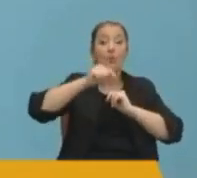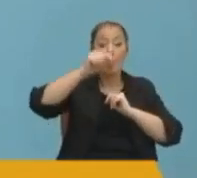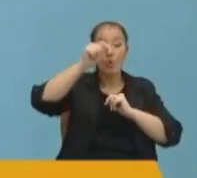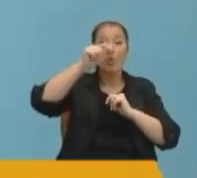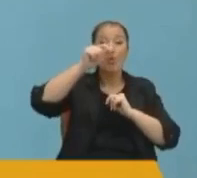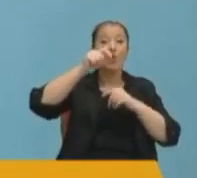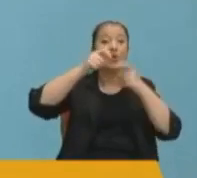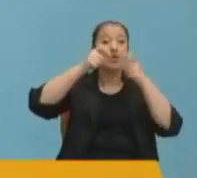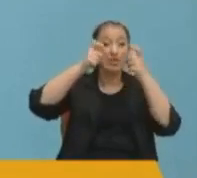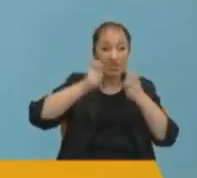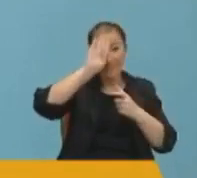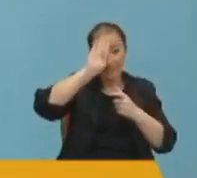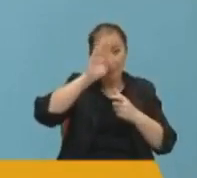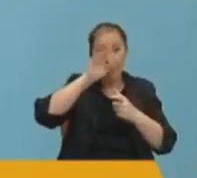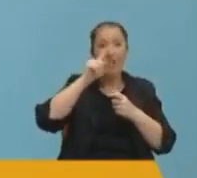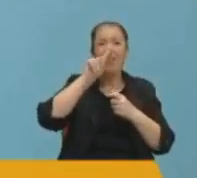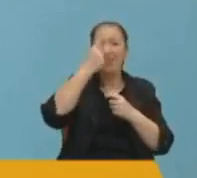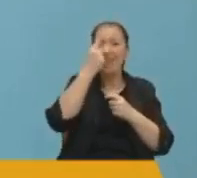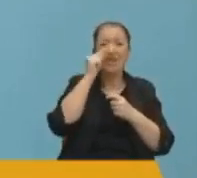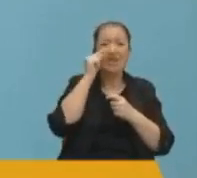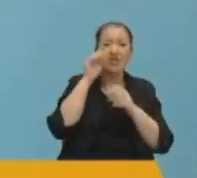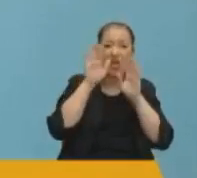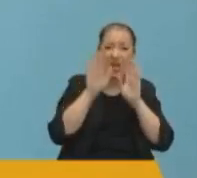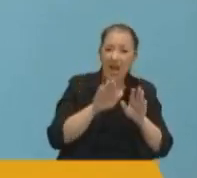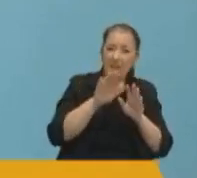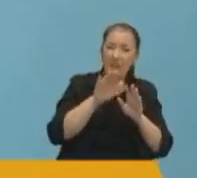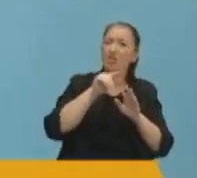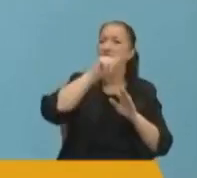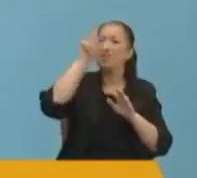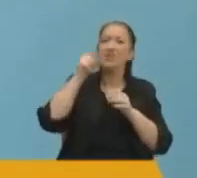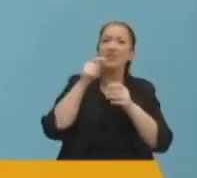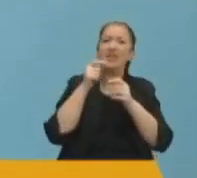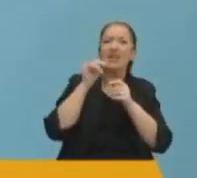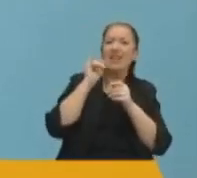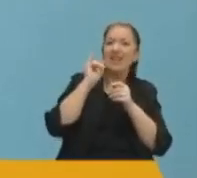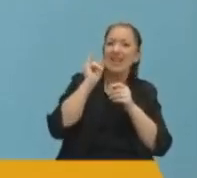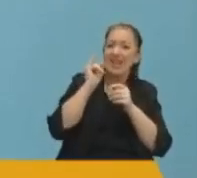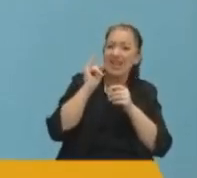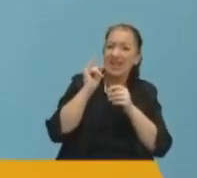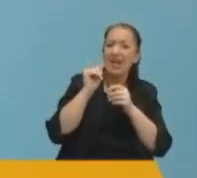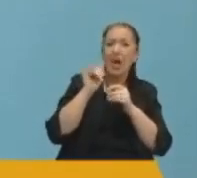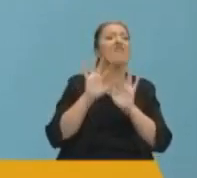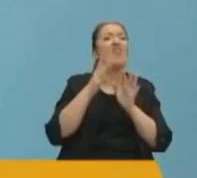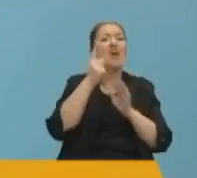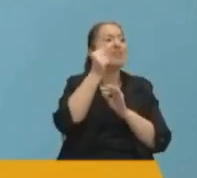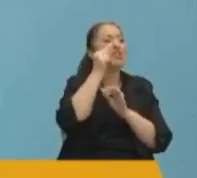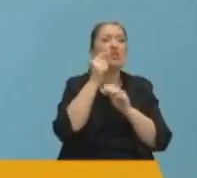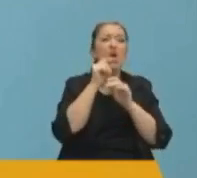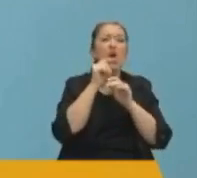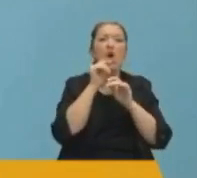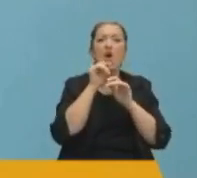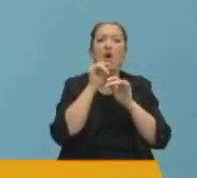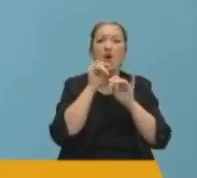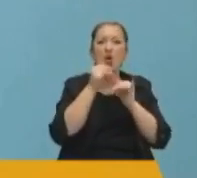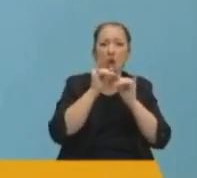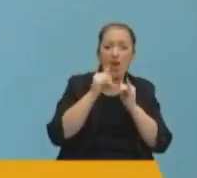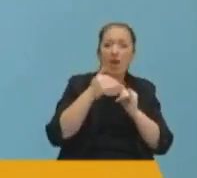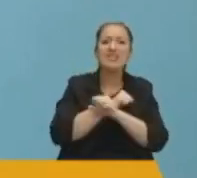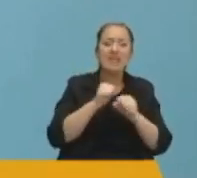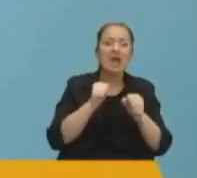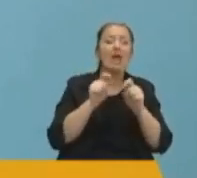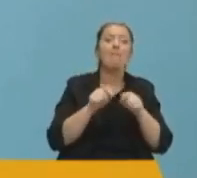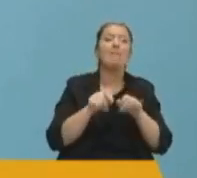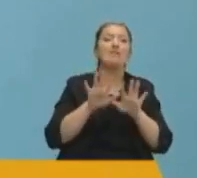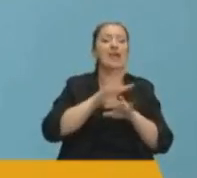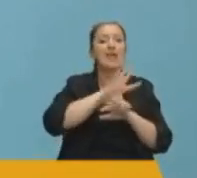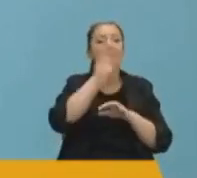medeniyetinin kirli tezgahlarına ne de kimilerinin şahsi ikbal ve heveslerine asla kurban etmeyeceğiz. Buradan hepimize bir ders olacak